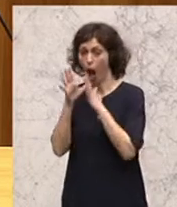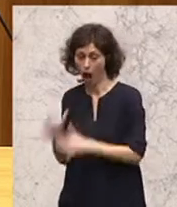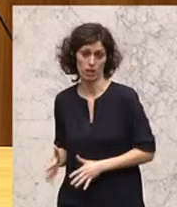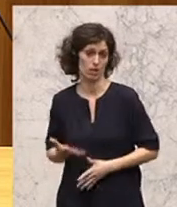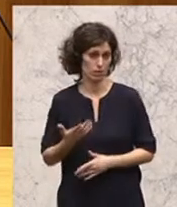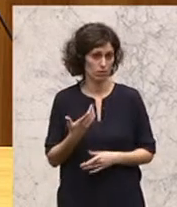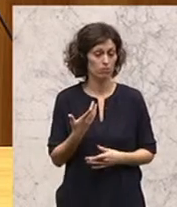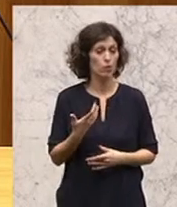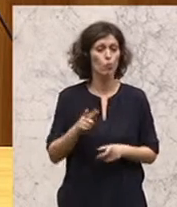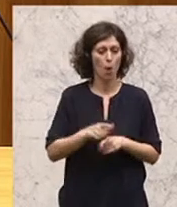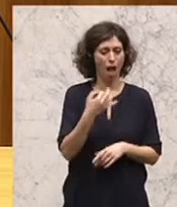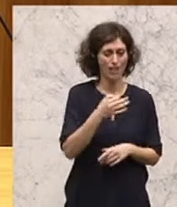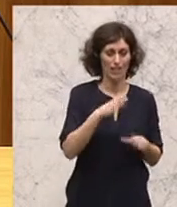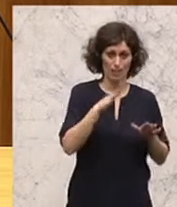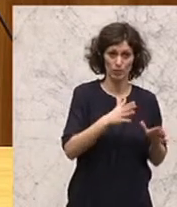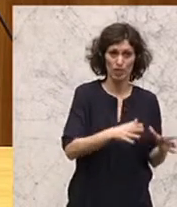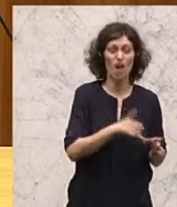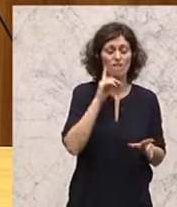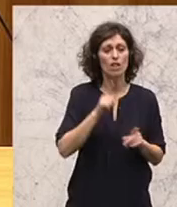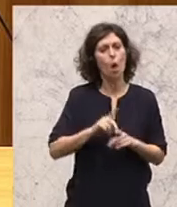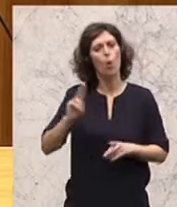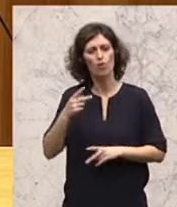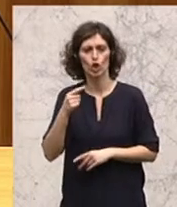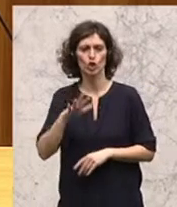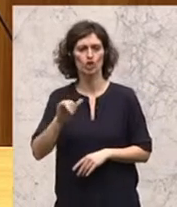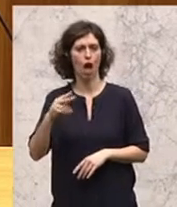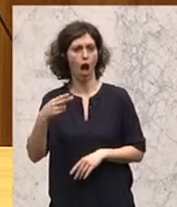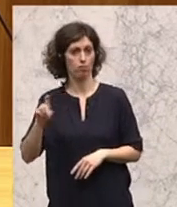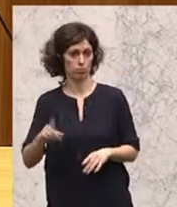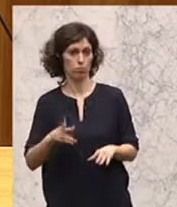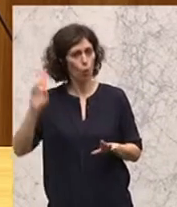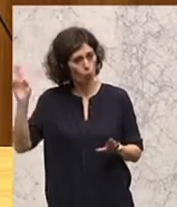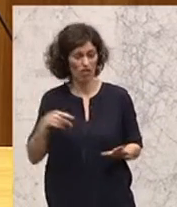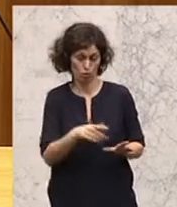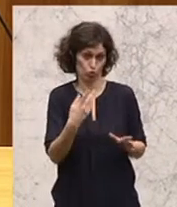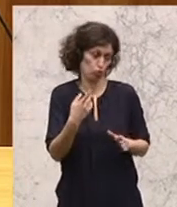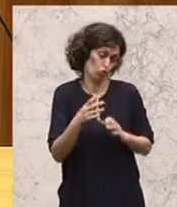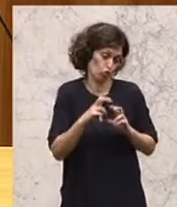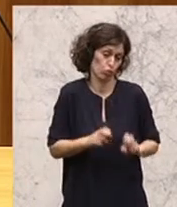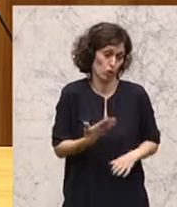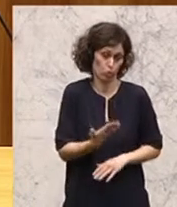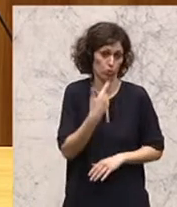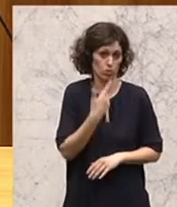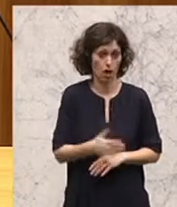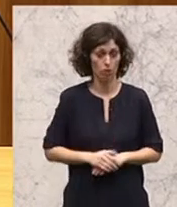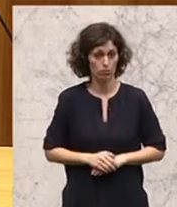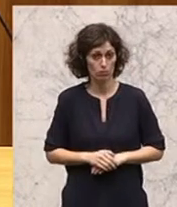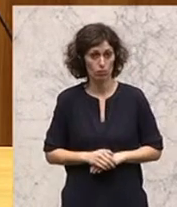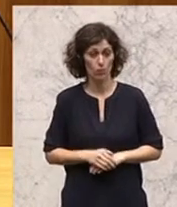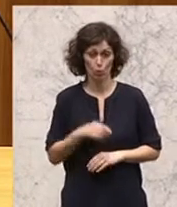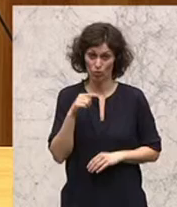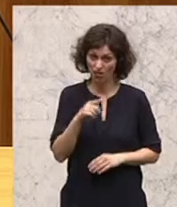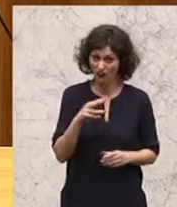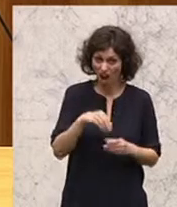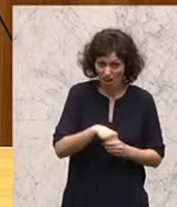islamischen Kindergärten wird sogar zum Dschihad aufgerufen, sagt diese Studie. Und all das soll